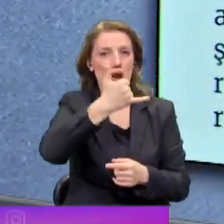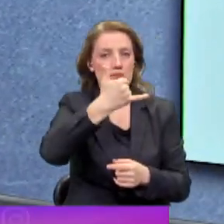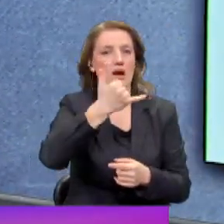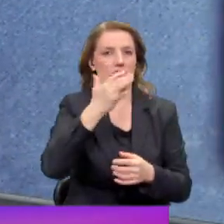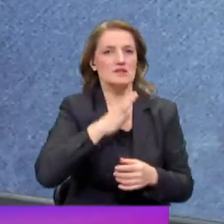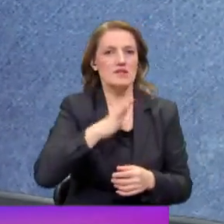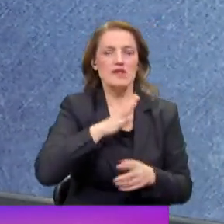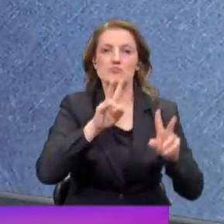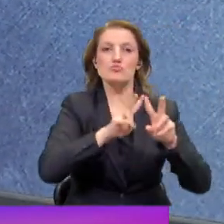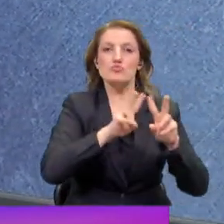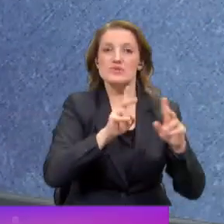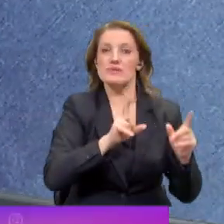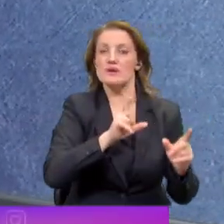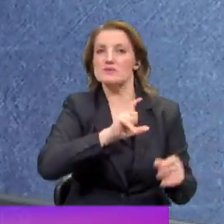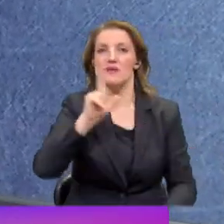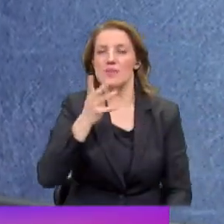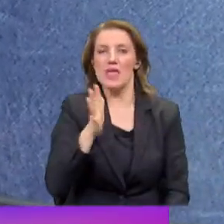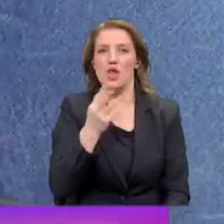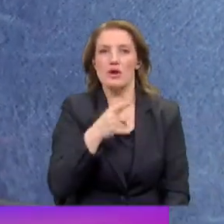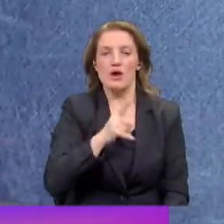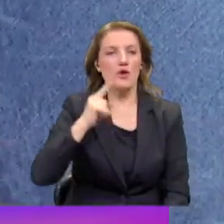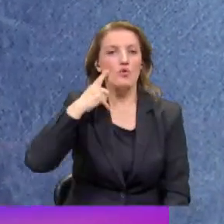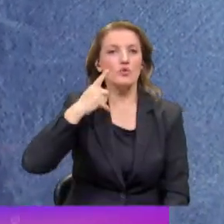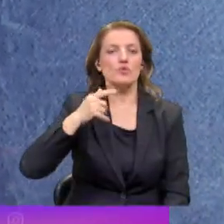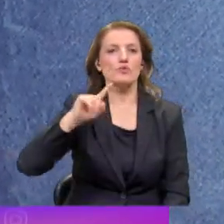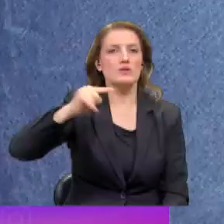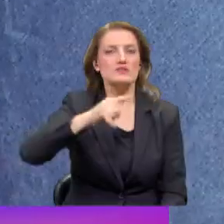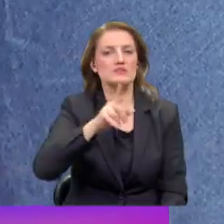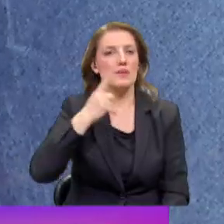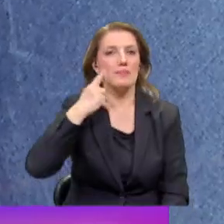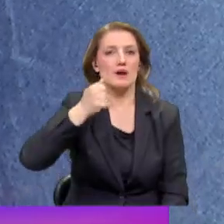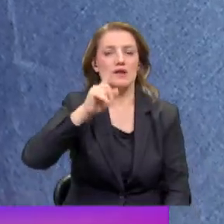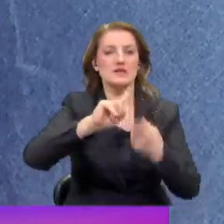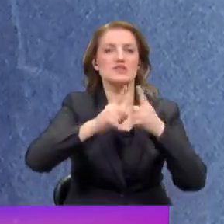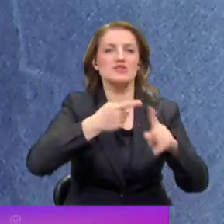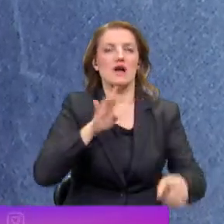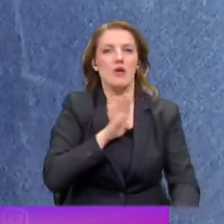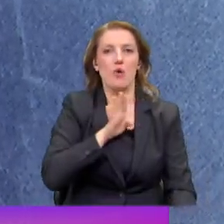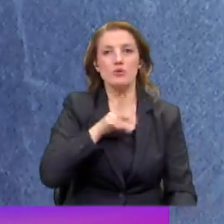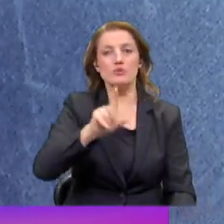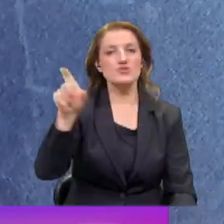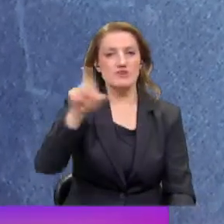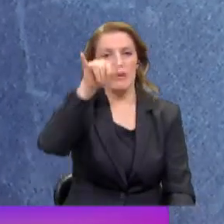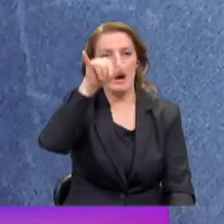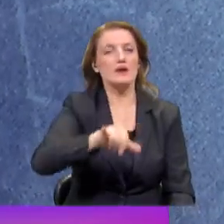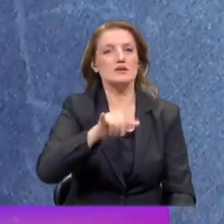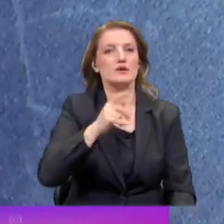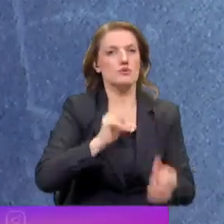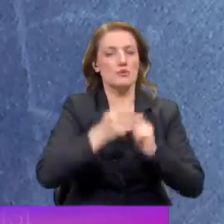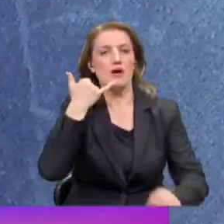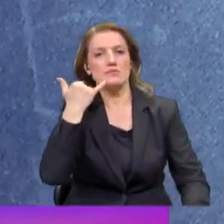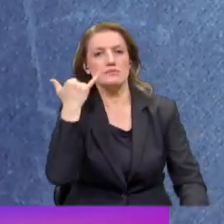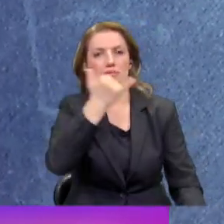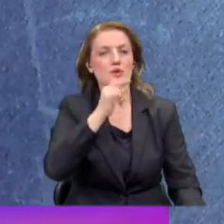tavrı ne olurdu? Keza Ulaştırma Bakanı. Yine Kılıçdaroğlu cevap hakkını kullanmak isteseydi Ulaştırma Bakanı